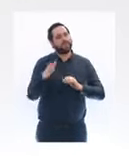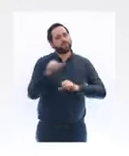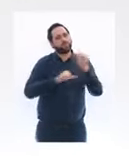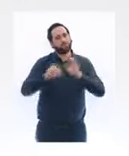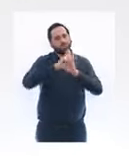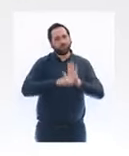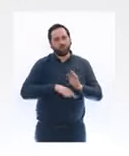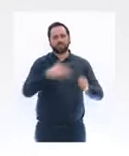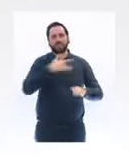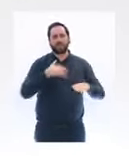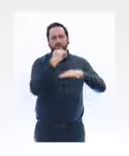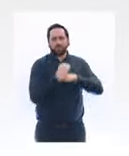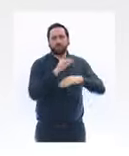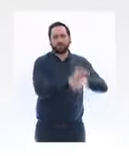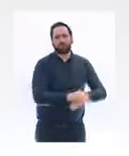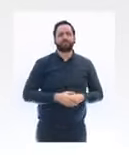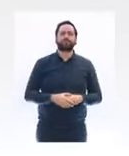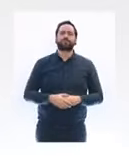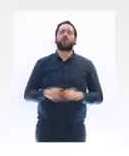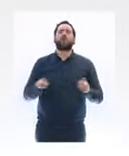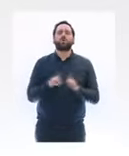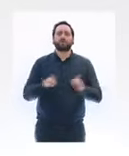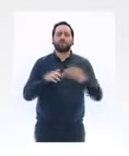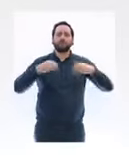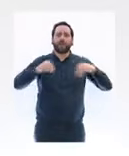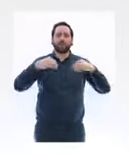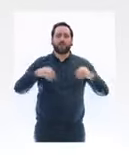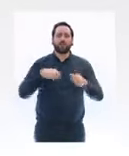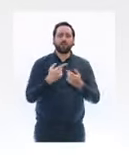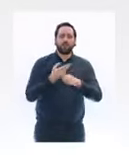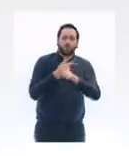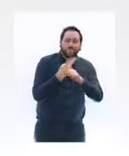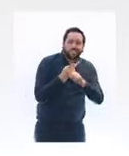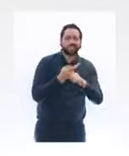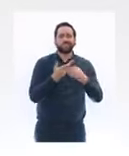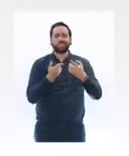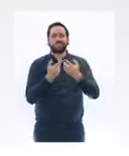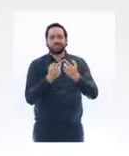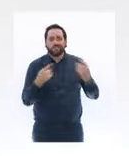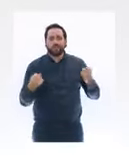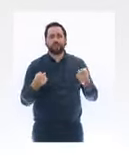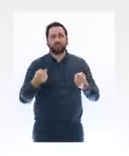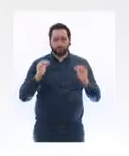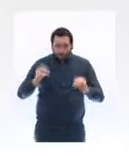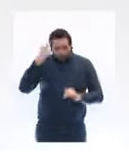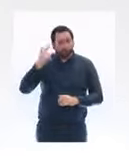matériaux et d'outillages resteront ouverts, y compris d'ailleurs pour les particuliers, je pense à Point P, à Leroy Merlin, à Bricorama, à